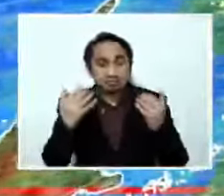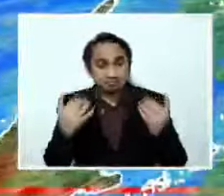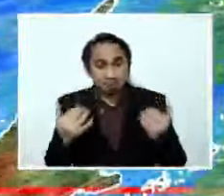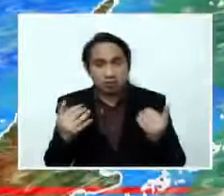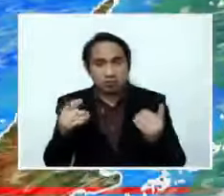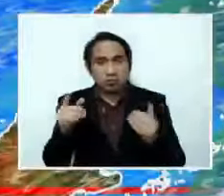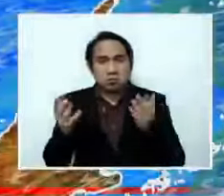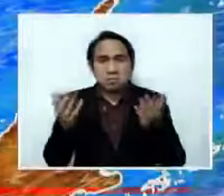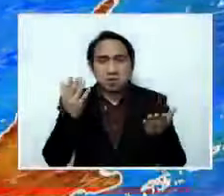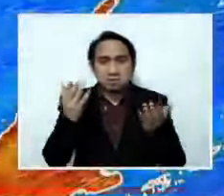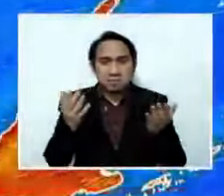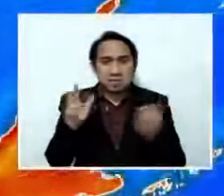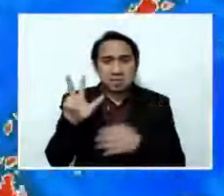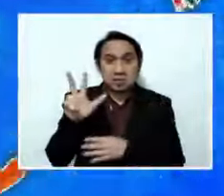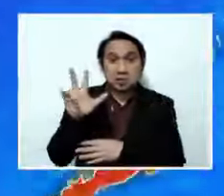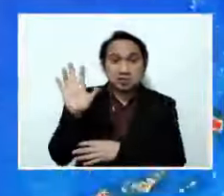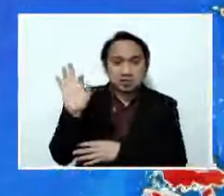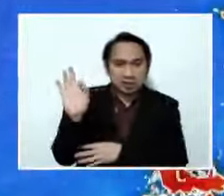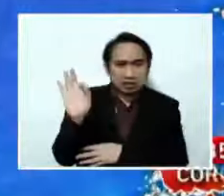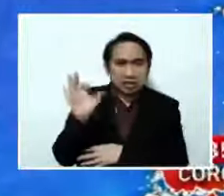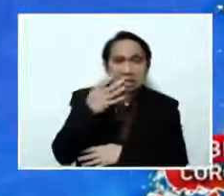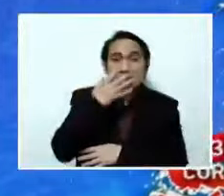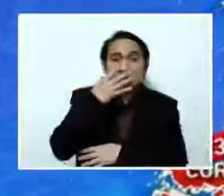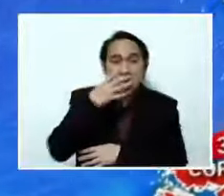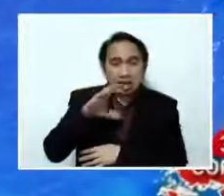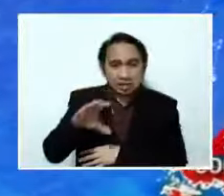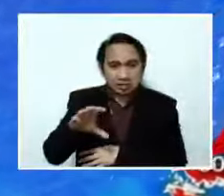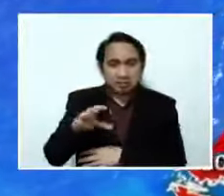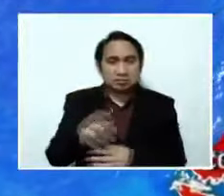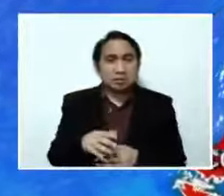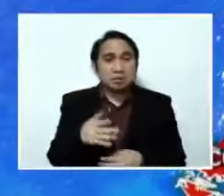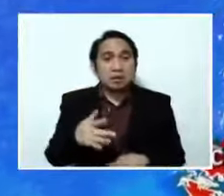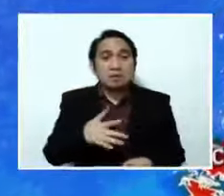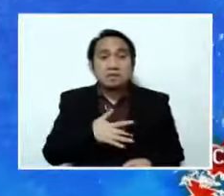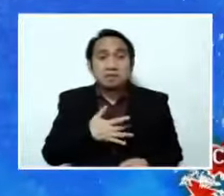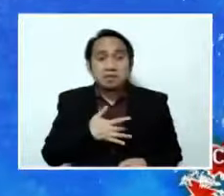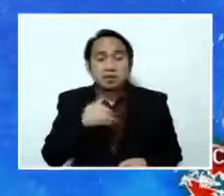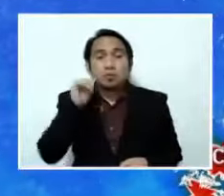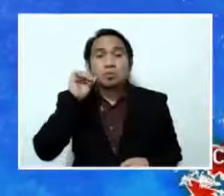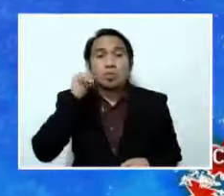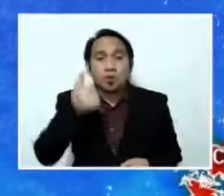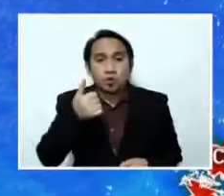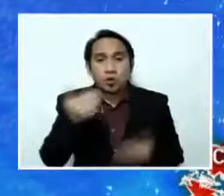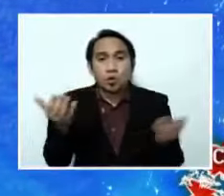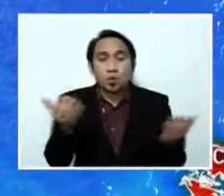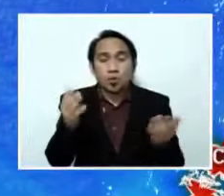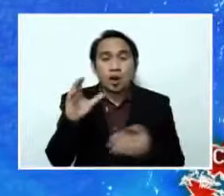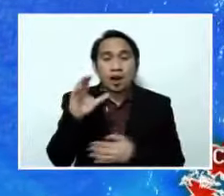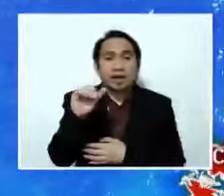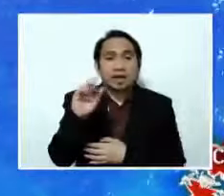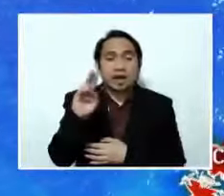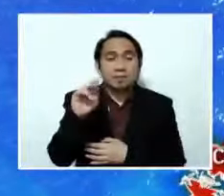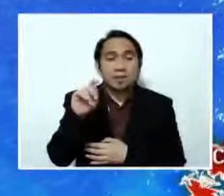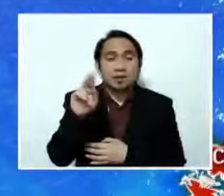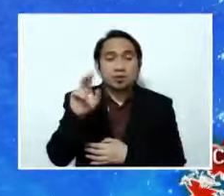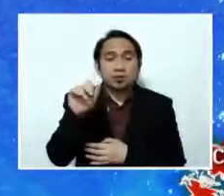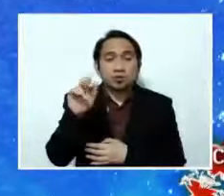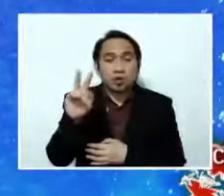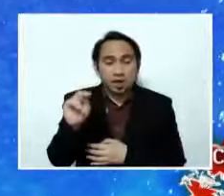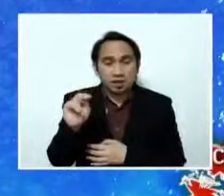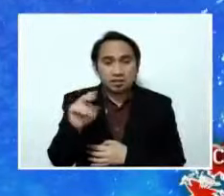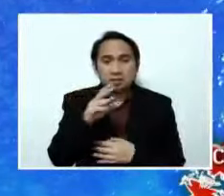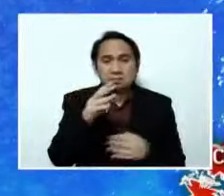posibleng umakyat sa 39 degrees Celsius ang heat index o mararamdamang init bukas sa kabanatuan at dito rin sa dagupan mainit din sa Metro Manila,